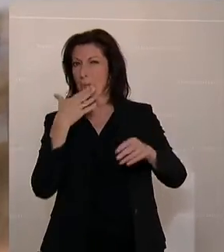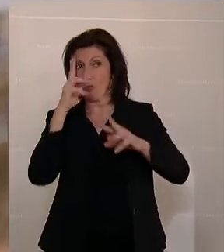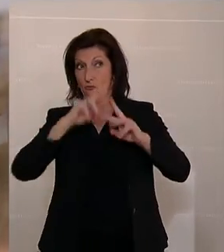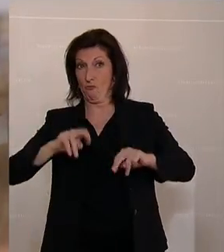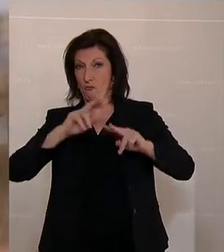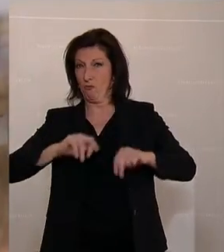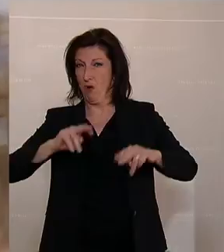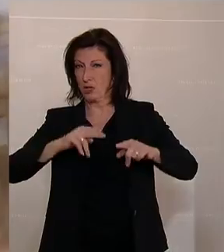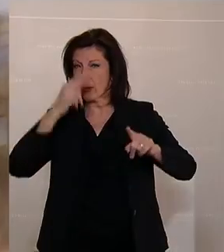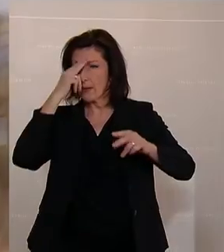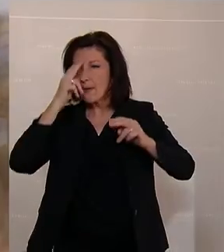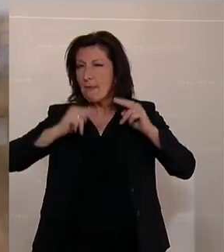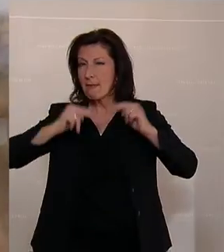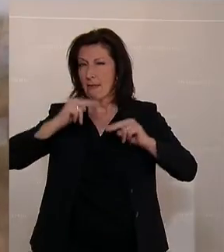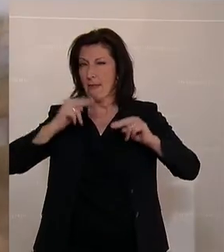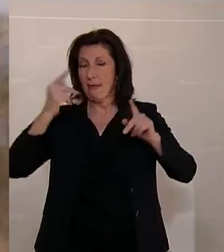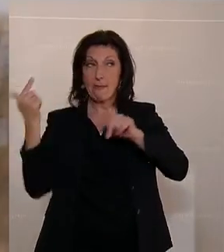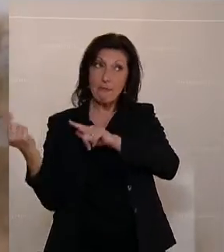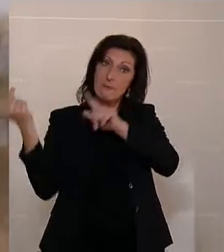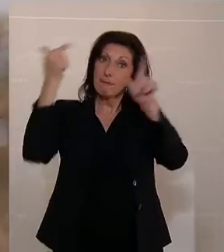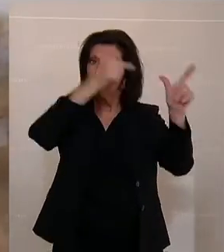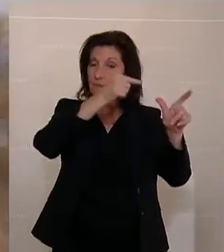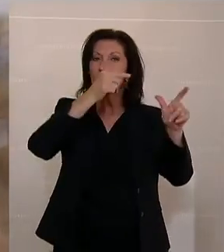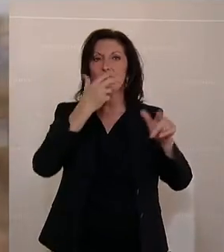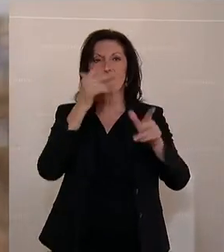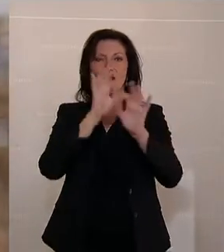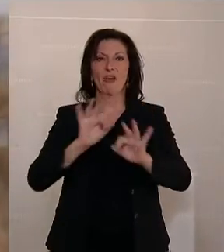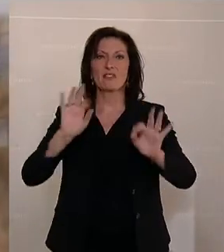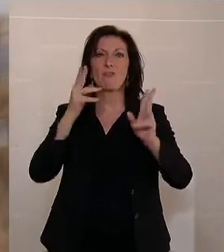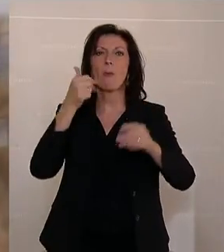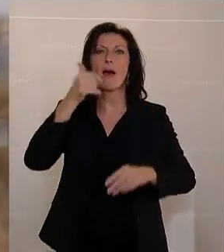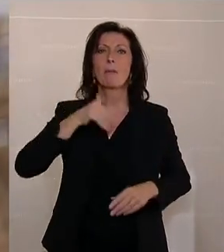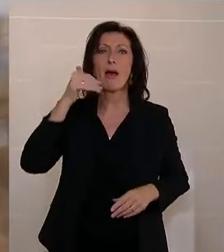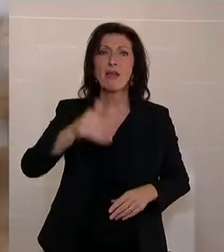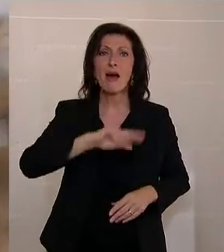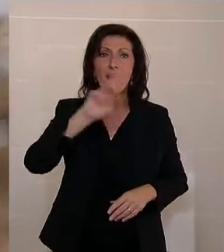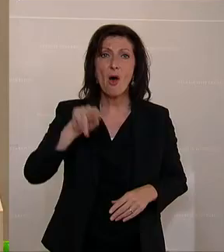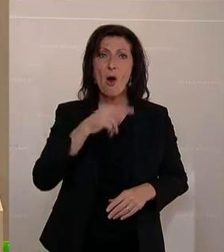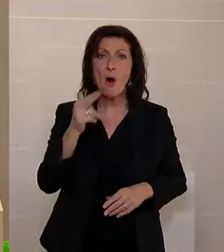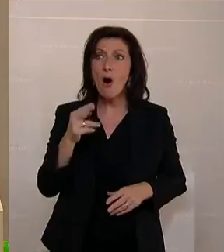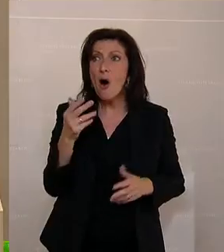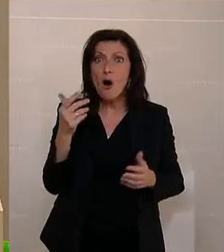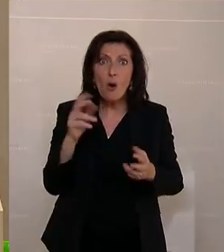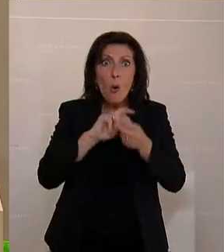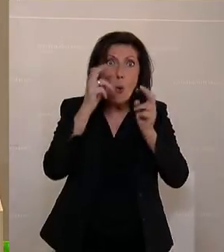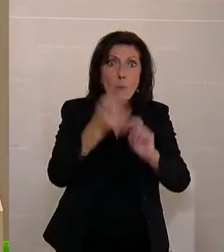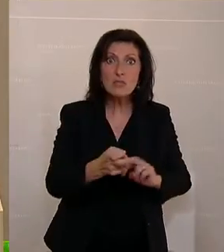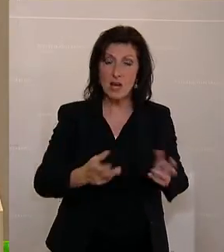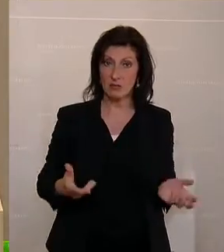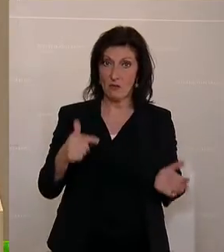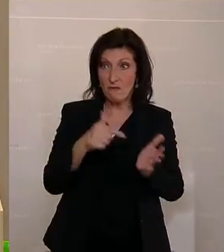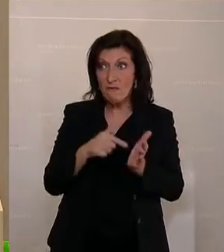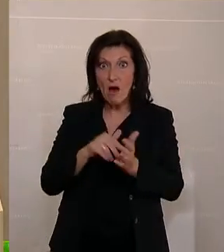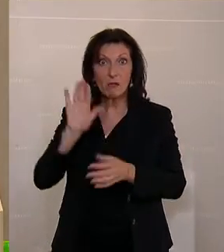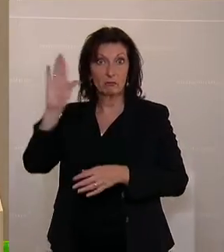die Hand zu schütteln und um ein Fest zu veranstalten, weil sie eine Milliarde Euro umgesetzt haben mit diesen Tools. Der Forscher